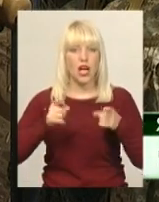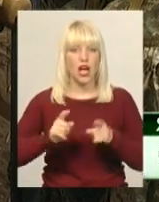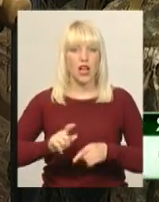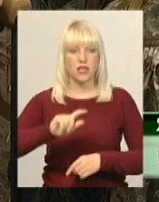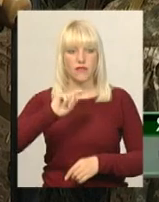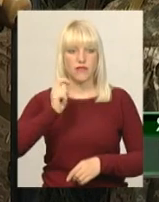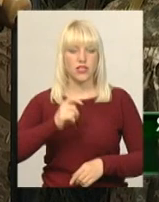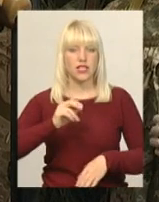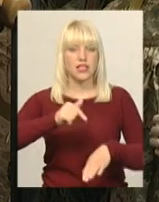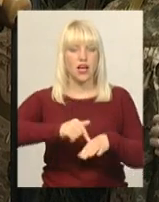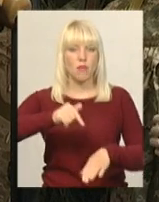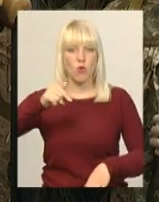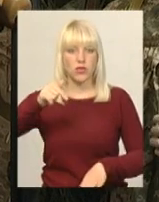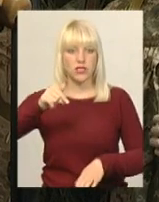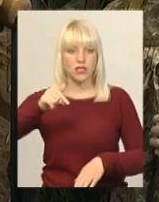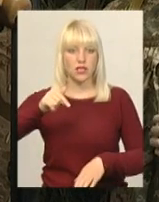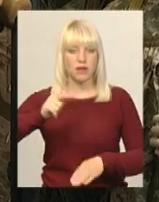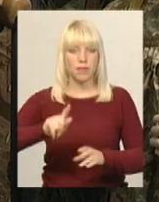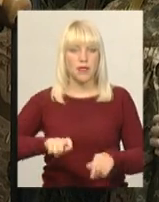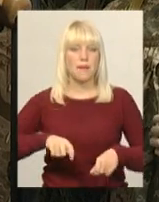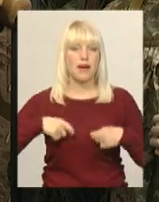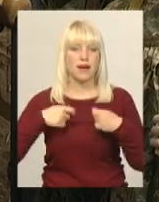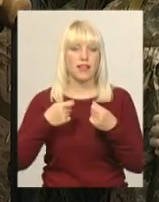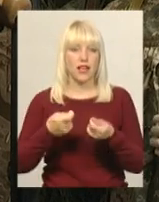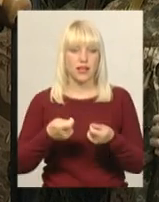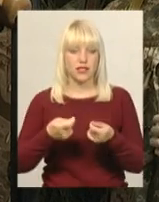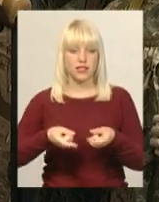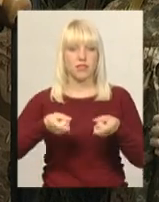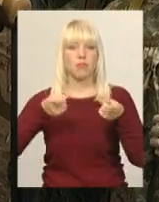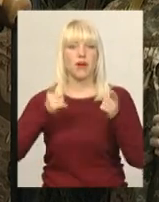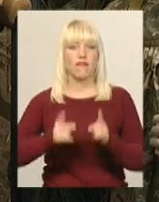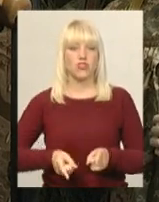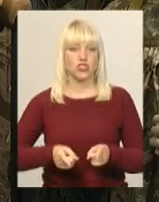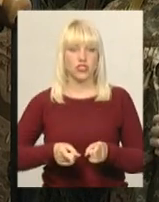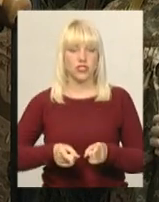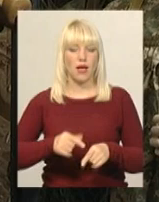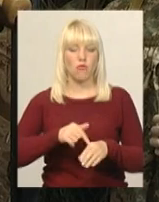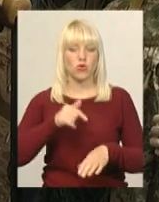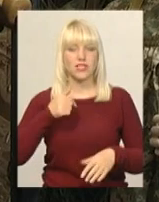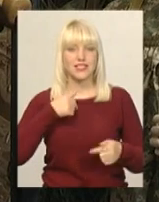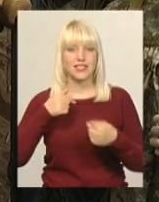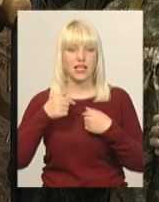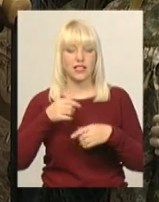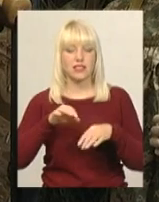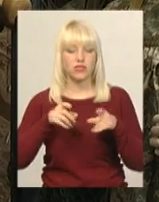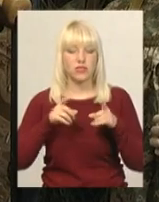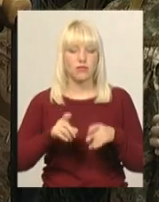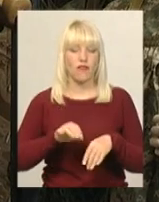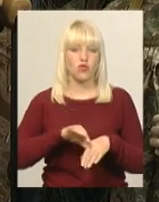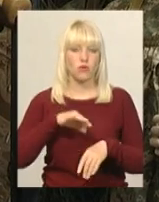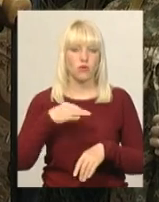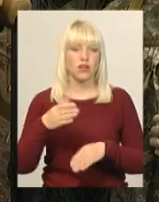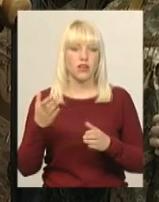емоції. І передати справжні емоції, страждання, справжню біль, яку